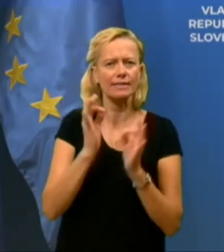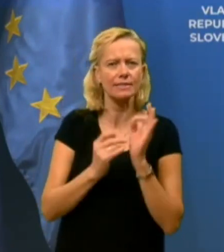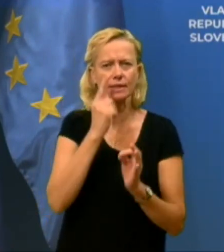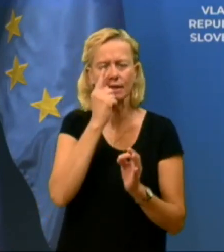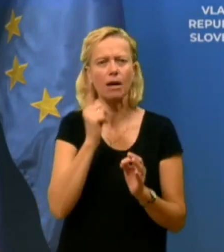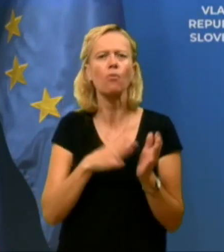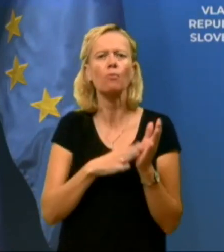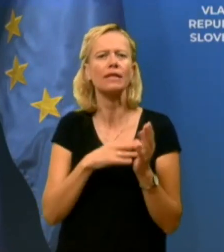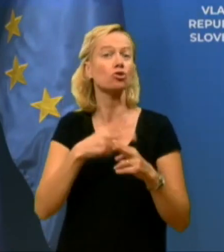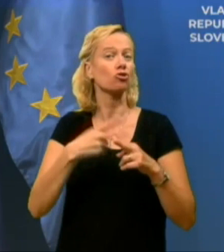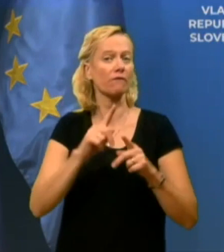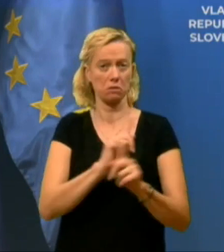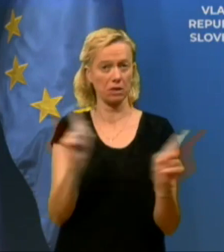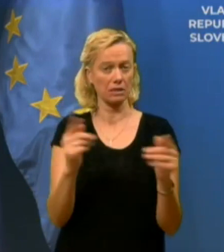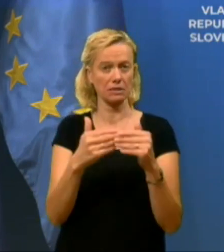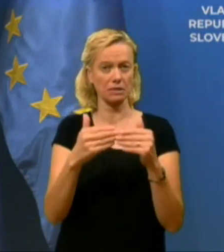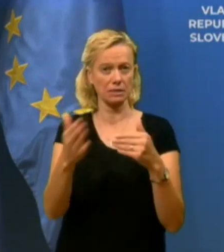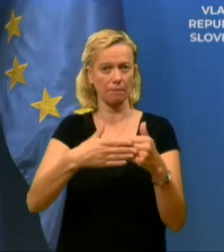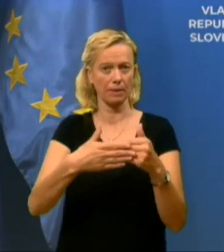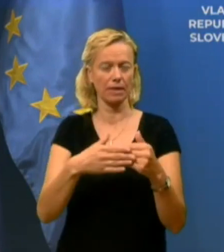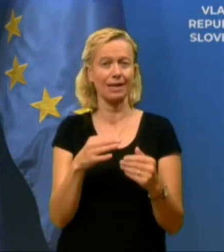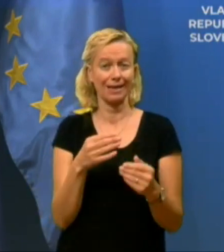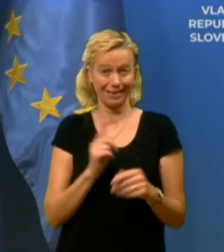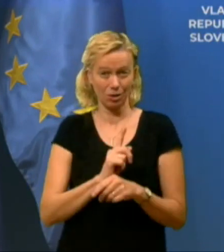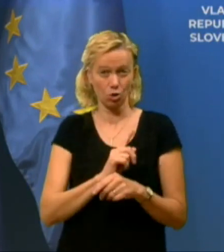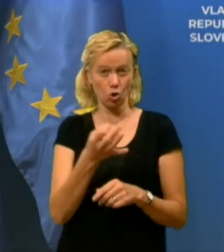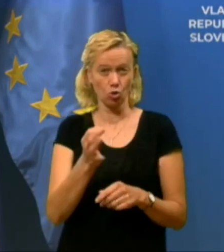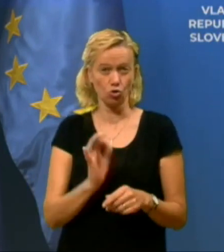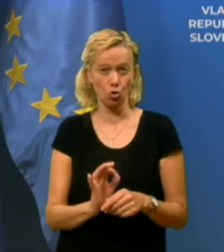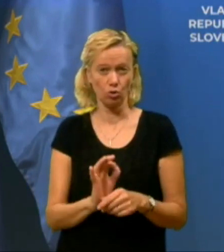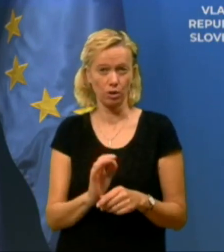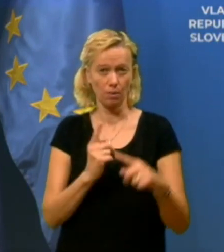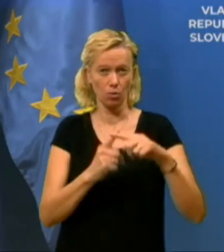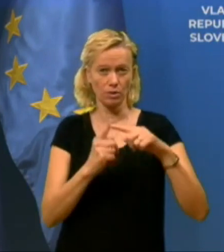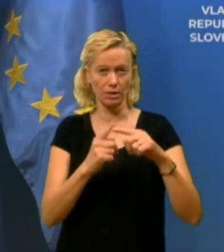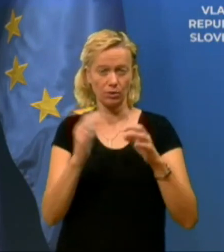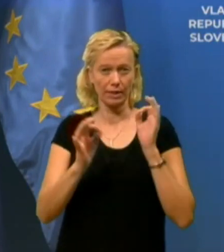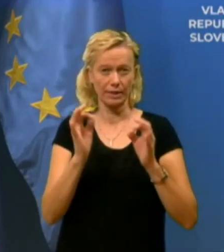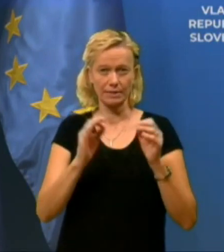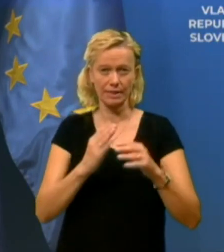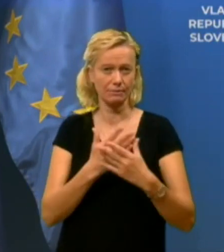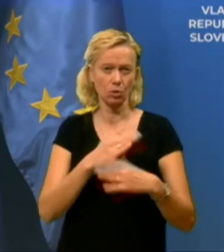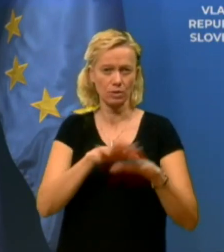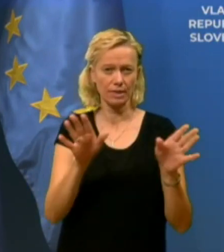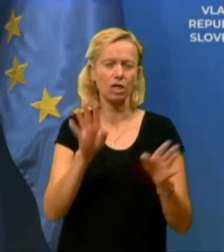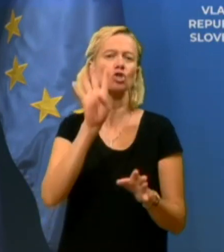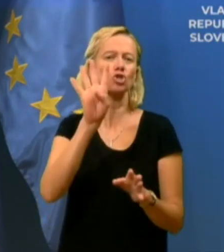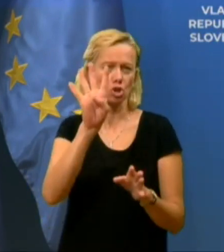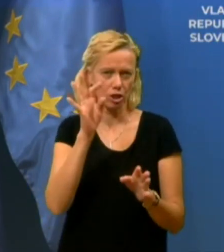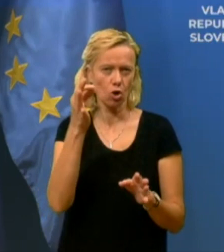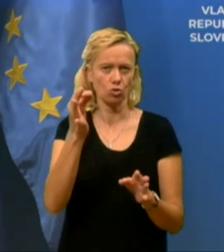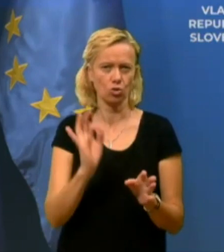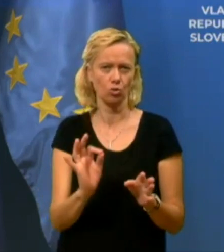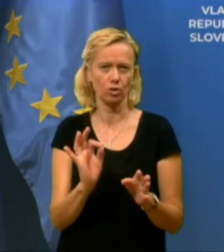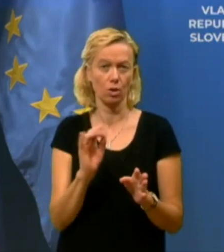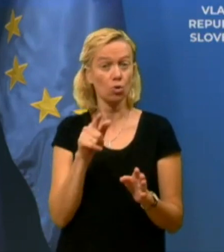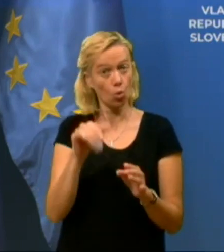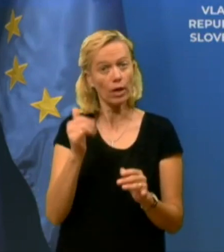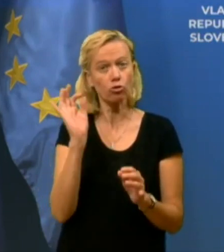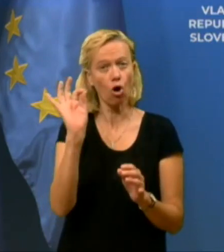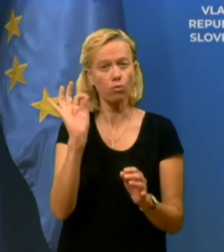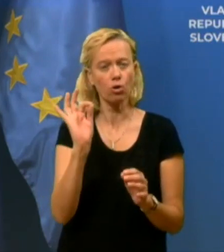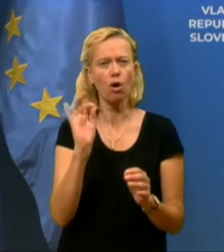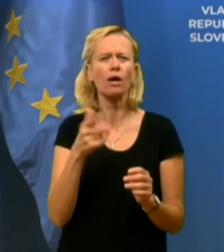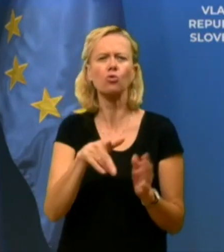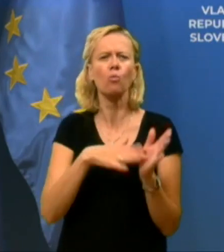niso zaprte? Trenutno odstotek pozitivnih testov izmed vseh testiranjih je približno 4 odstotke. Kar je dobro. Kaj nam